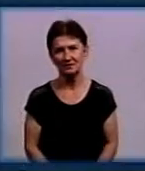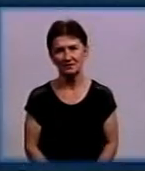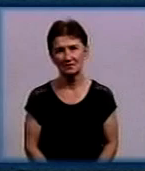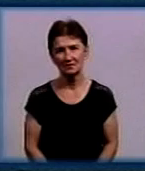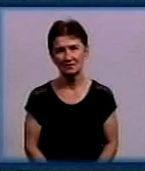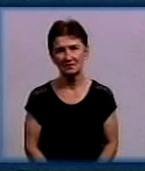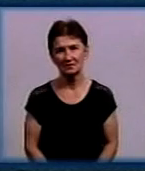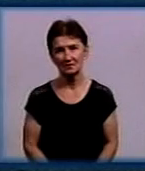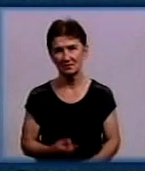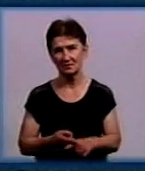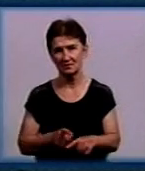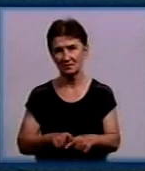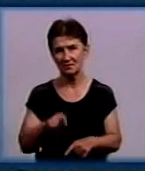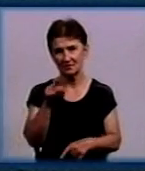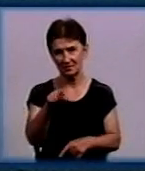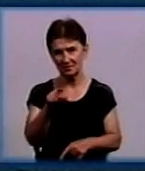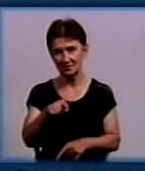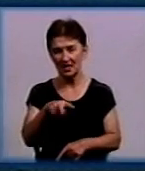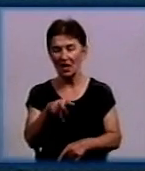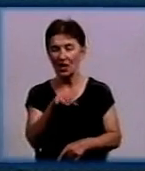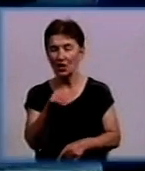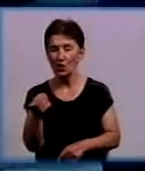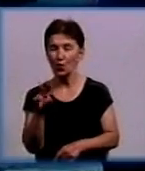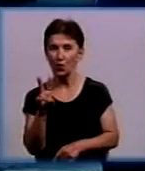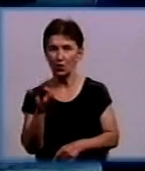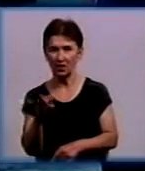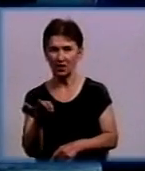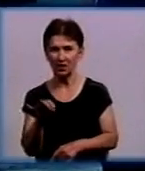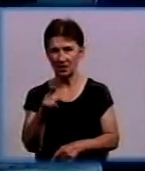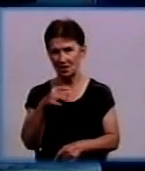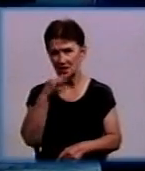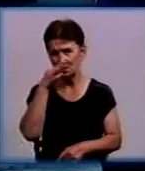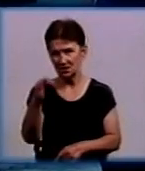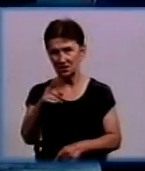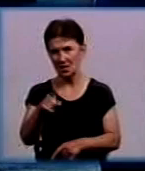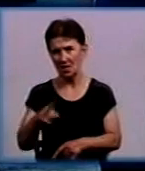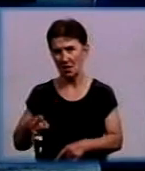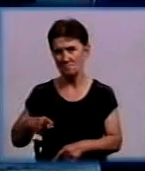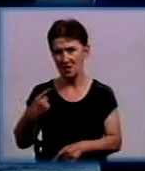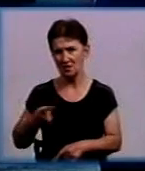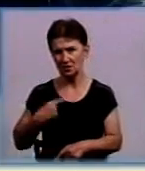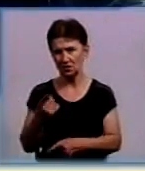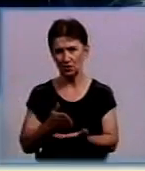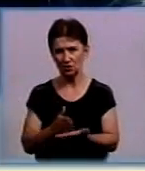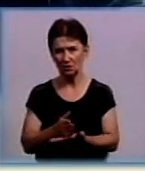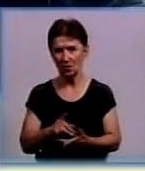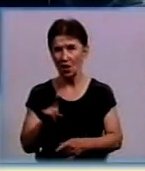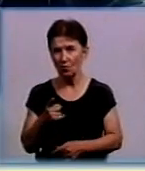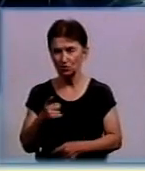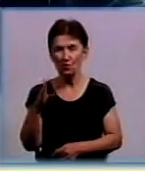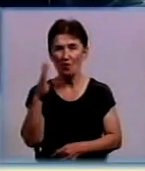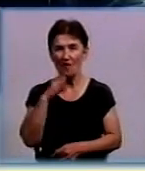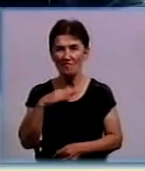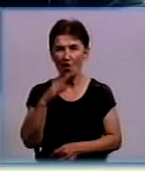Ці люки – власність комунального підприємства «Теплоенергетик», каже майстер служби водопостачання Іна Шевельова. Чому працівники водоканалу